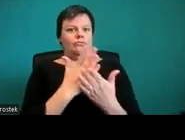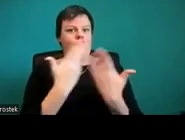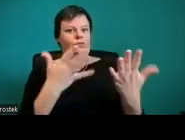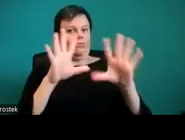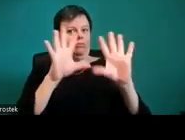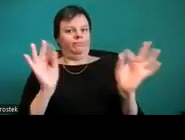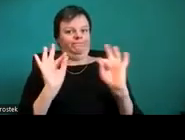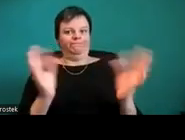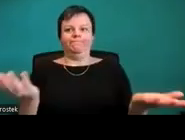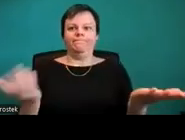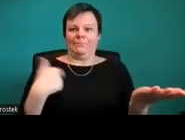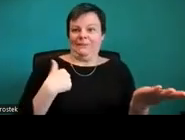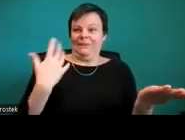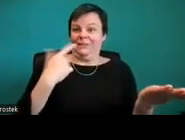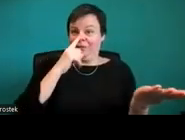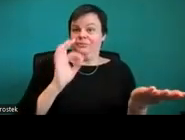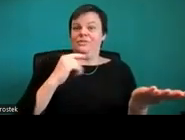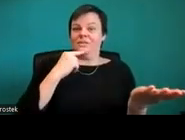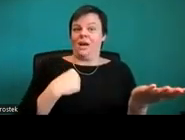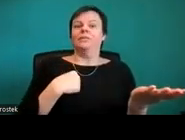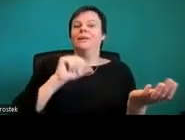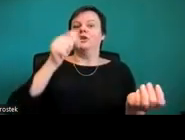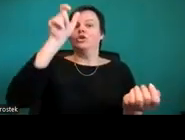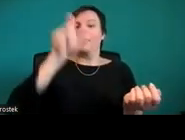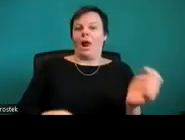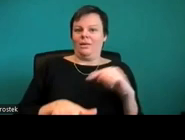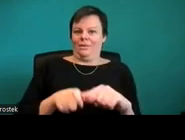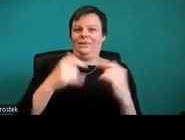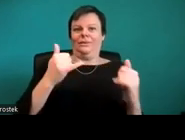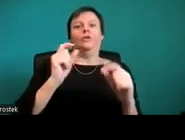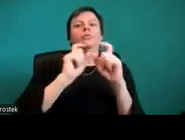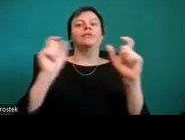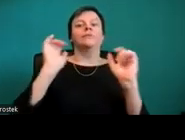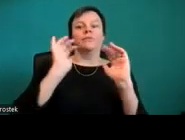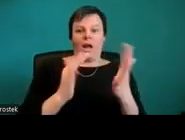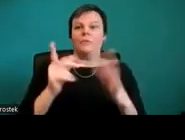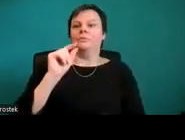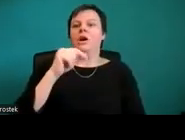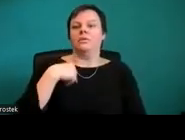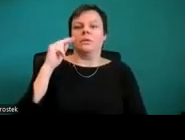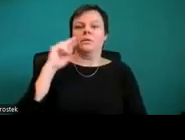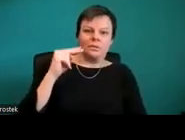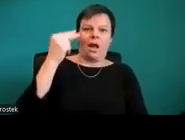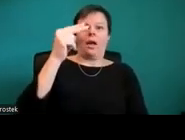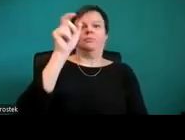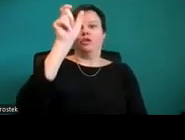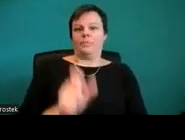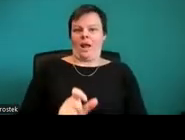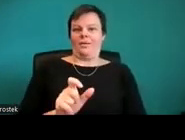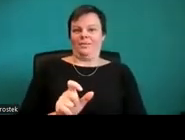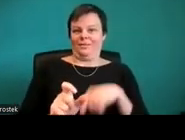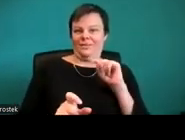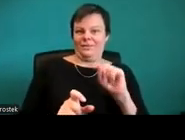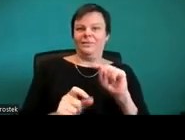sich entsprechend die Farbgebung ändert. Passen Sie aber auf mit den vorgeschlagenen Designs von